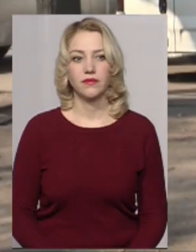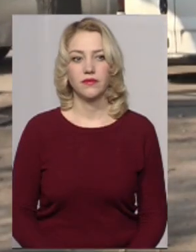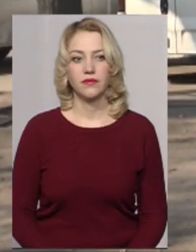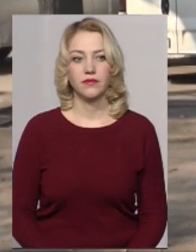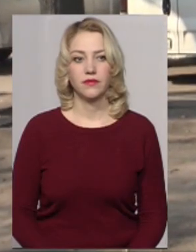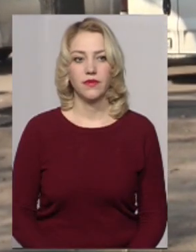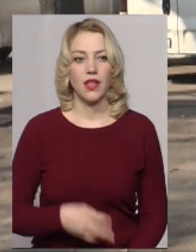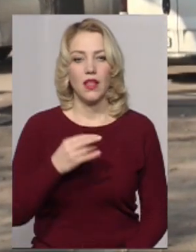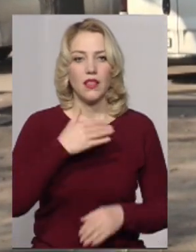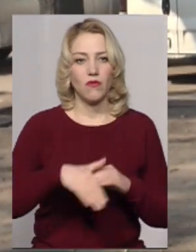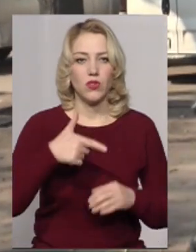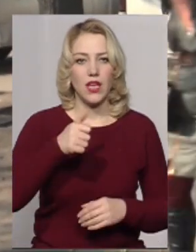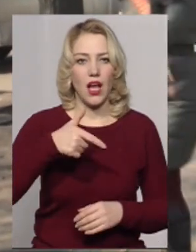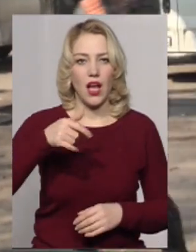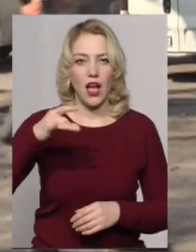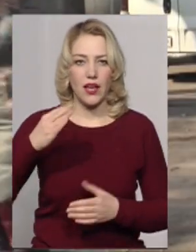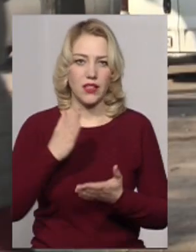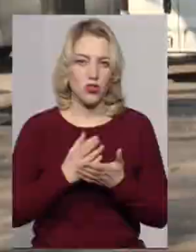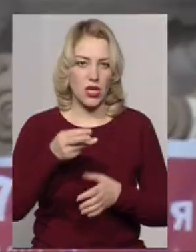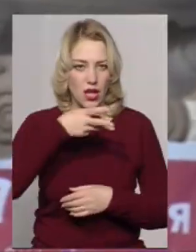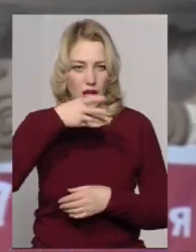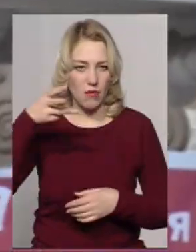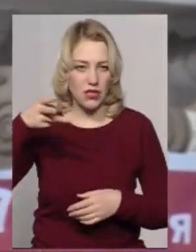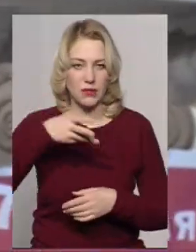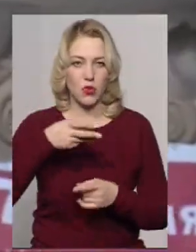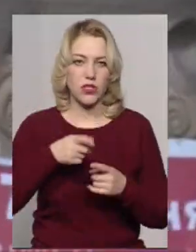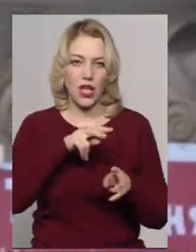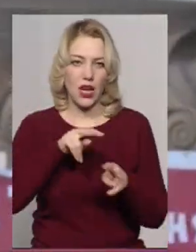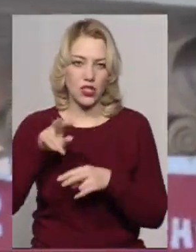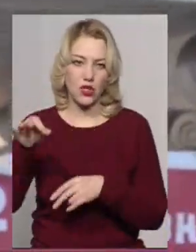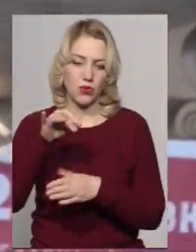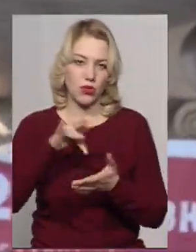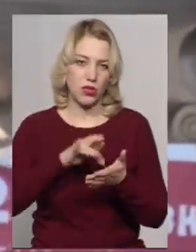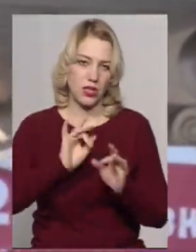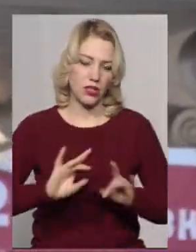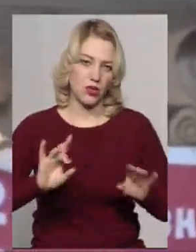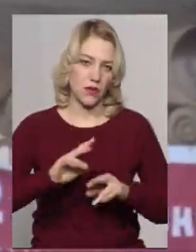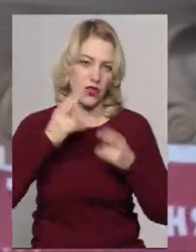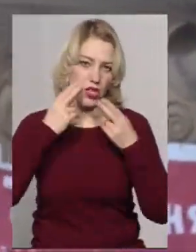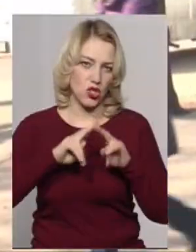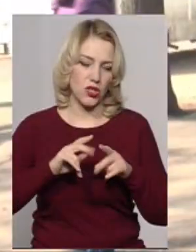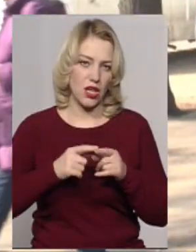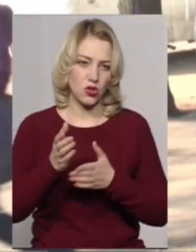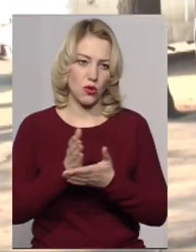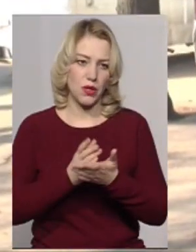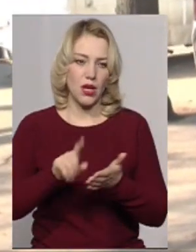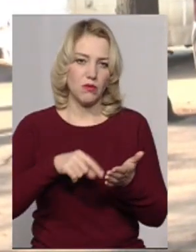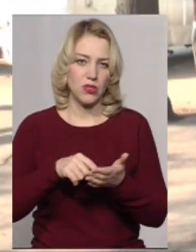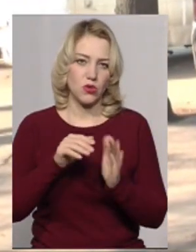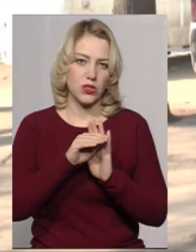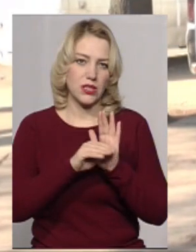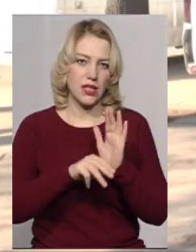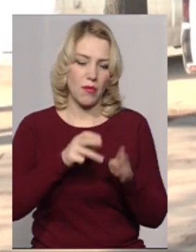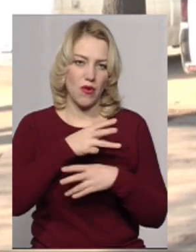На вулиці Гагаріна розташована одна з камер відеоспостереження обласного центру, розповідає інженер із обслуговування міської системи